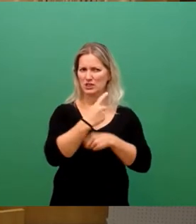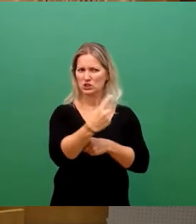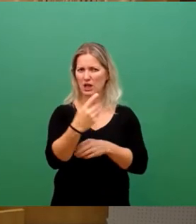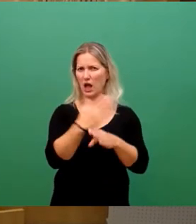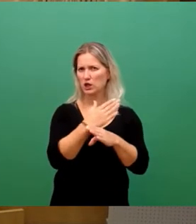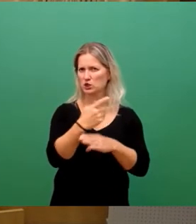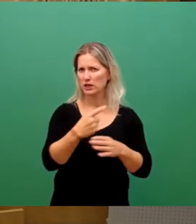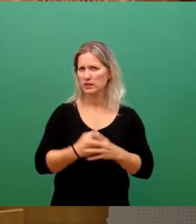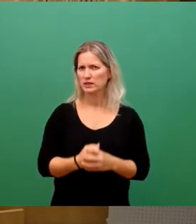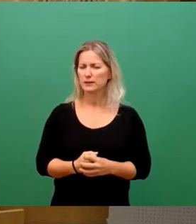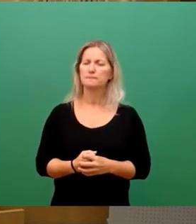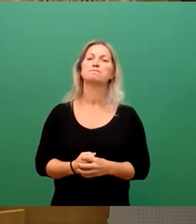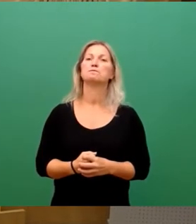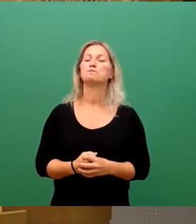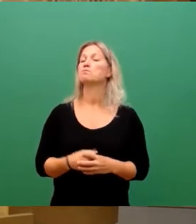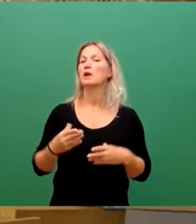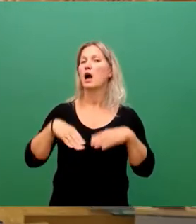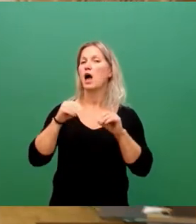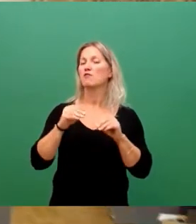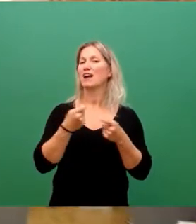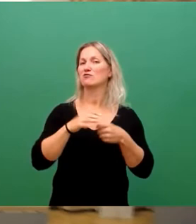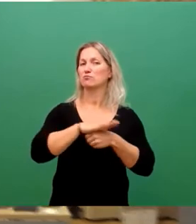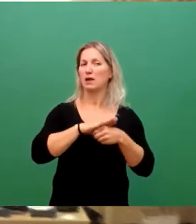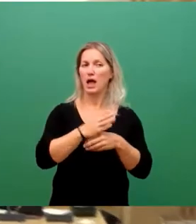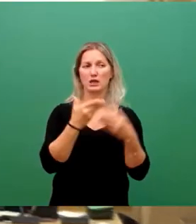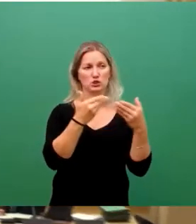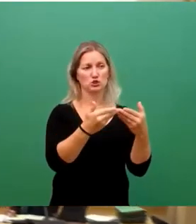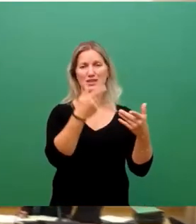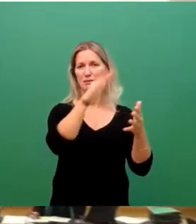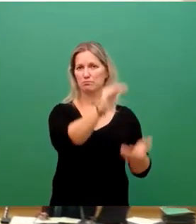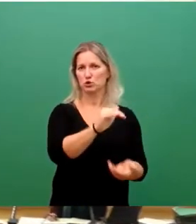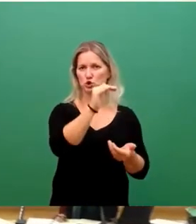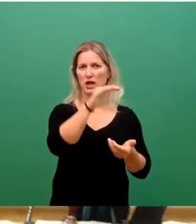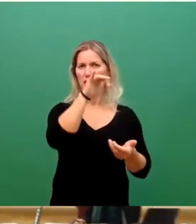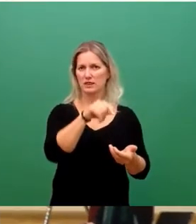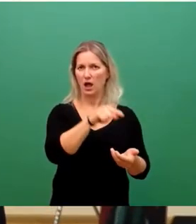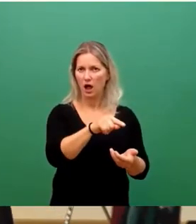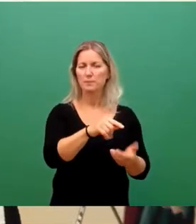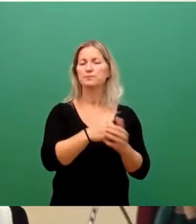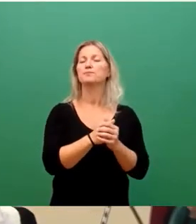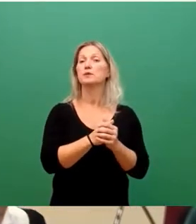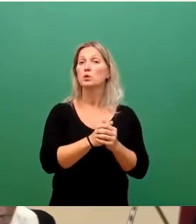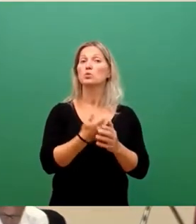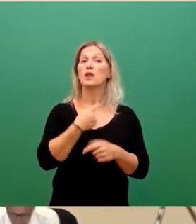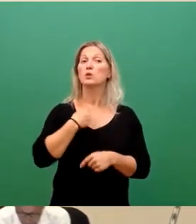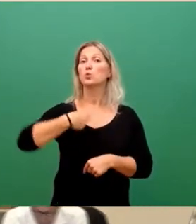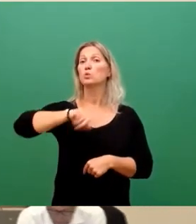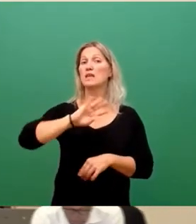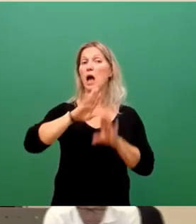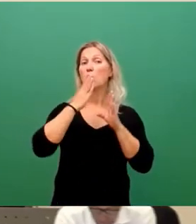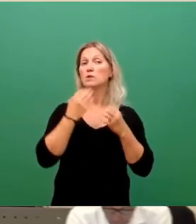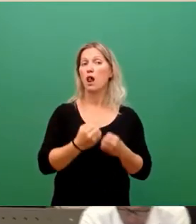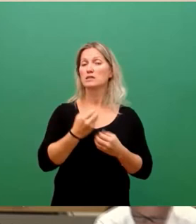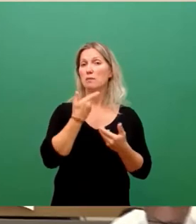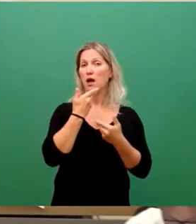ein Budget, was der Geschäftsbereich zur Verfügung hat, zu untersetzen und dann gibt es ja schon in unserer Haushaltsberatung, in Hausintern,